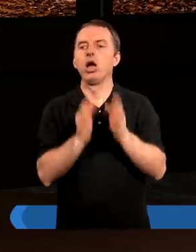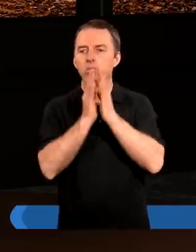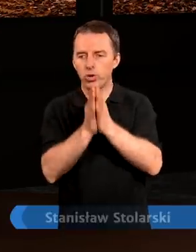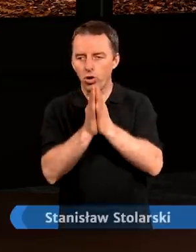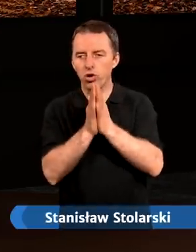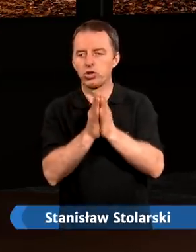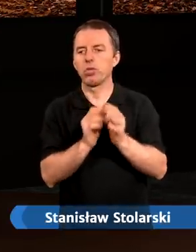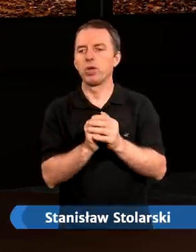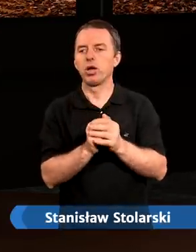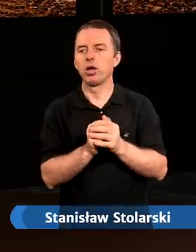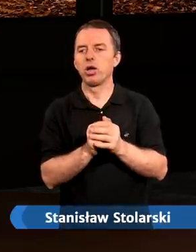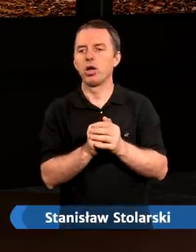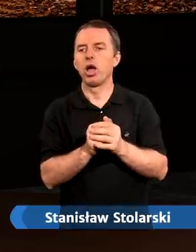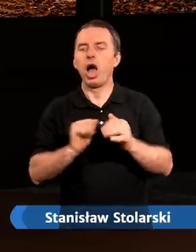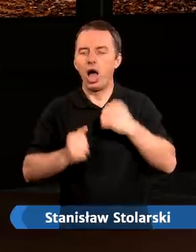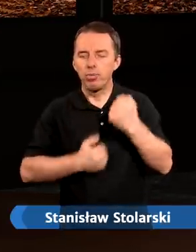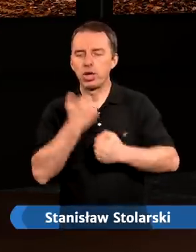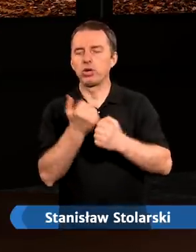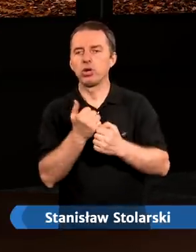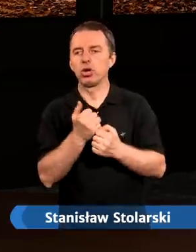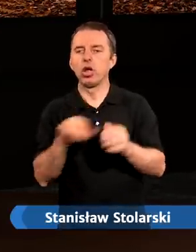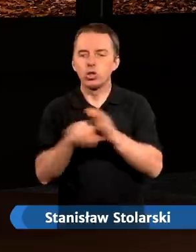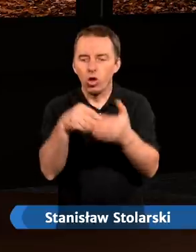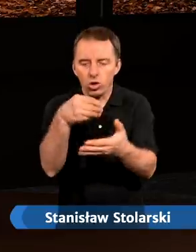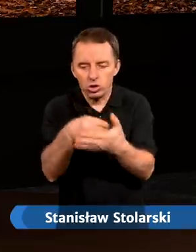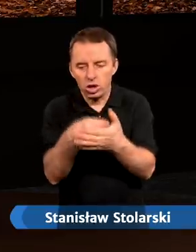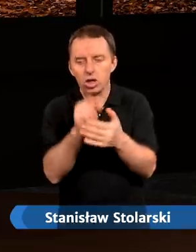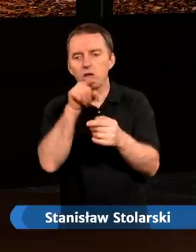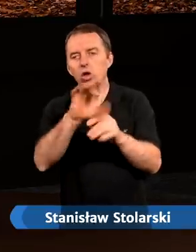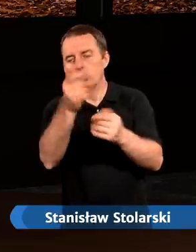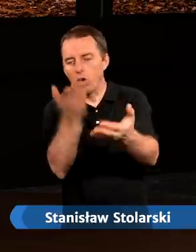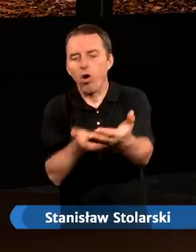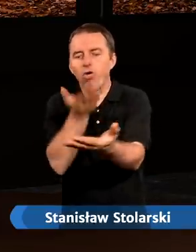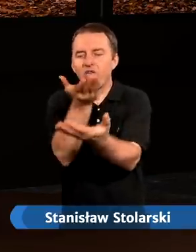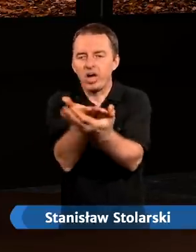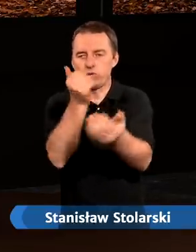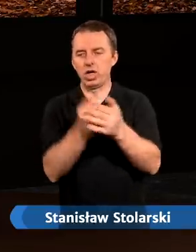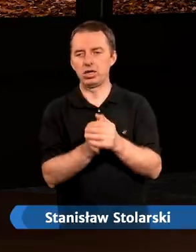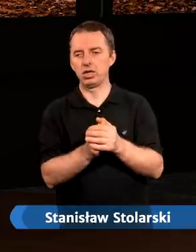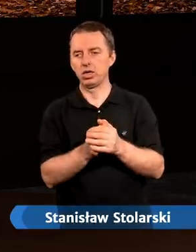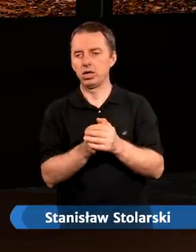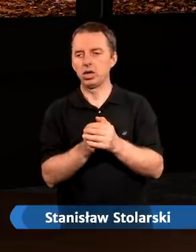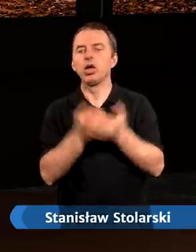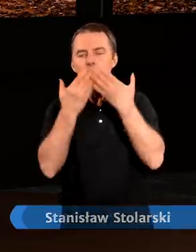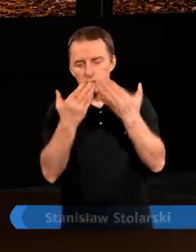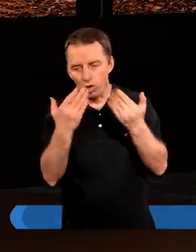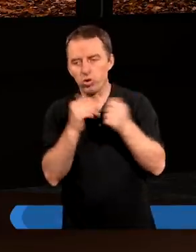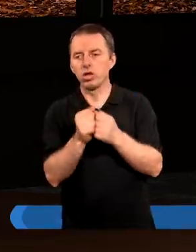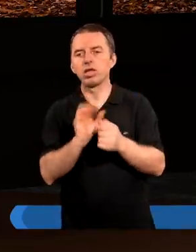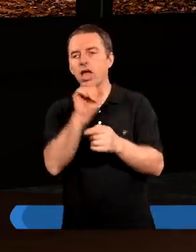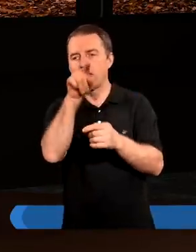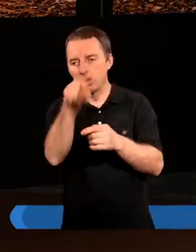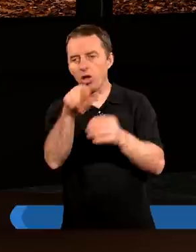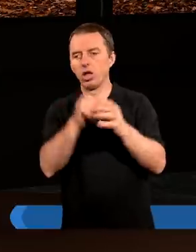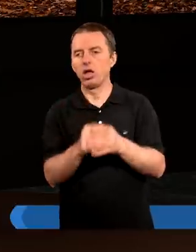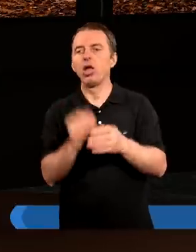prosimy o to, abyśmy docenili to, co nam oferujesz. A dziękujemy za